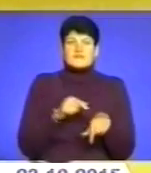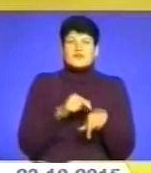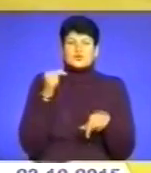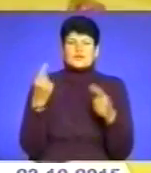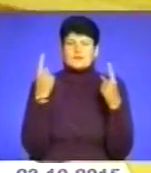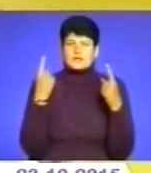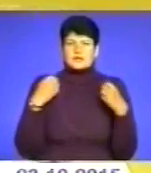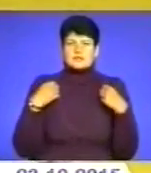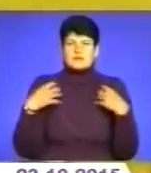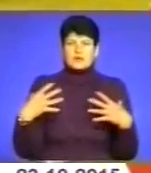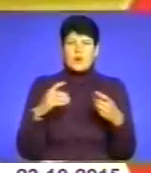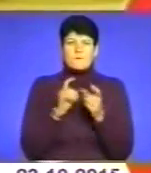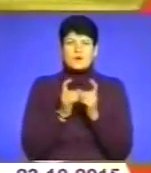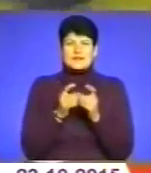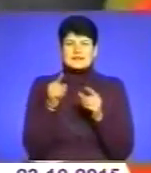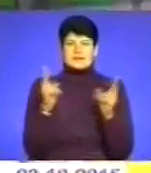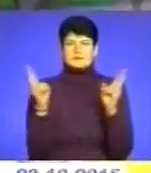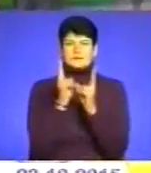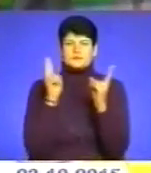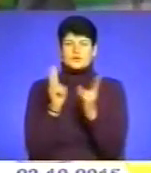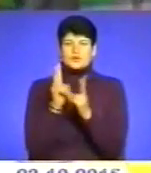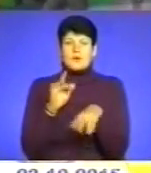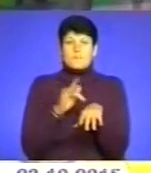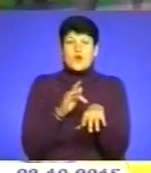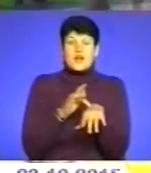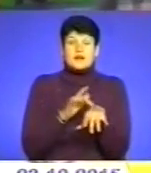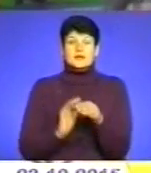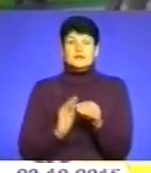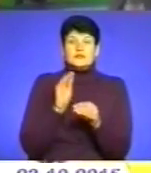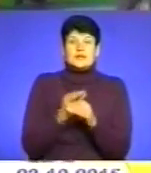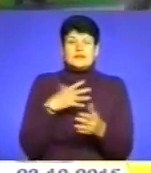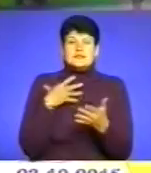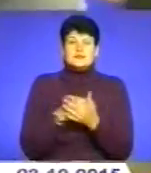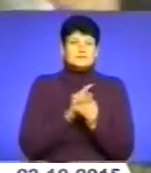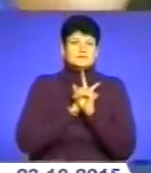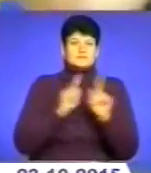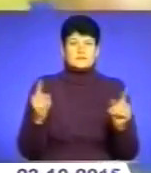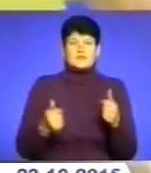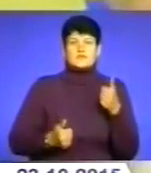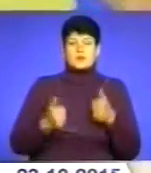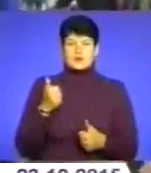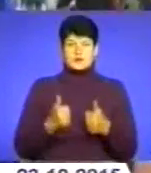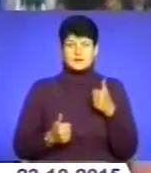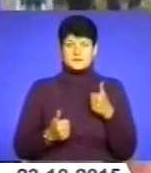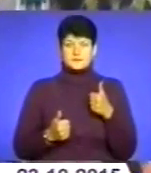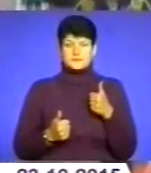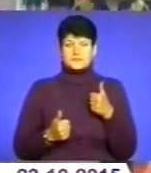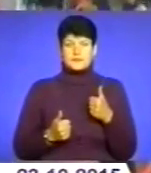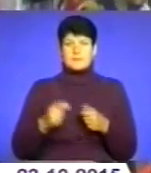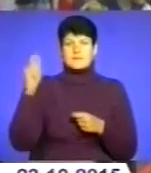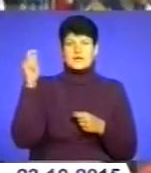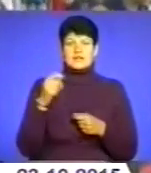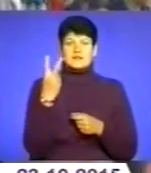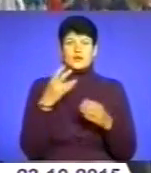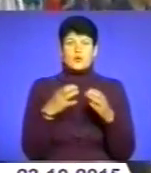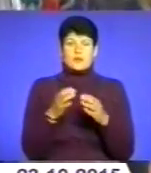боротьби. А запеклі сутички емоцій вболівальників додали своє яскраво забарвлення змаганням. Приїхали дві команди з